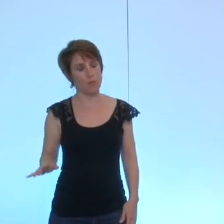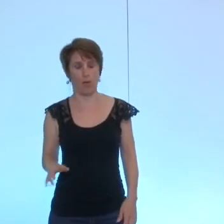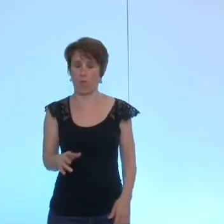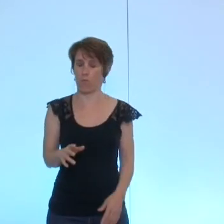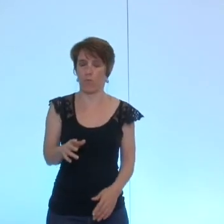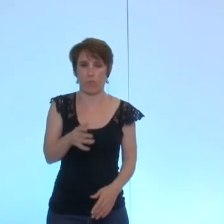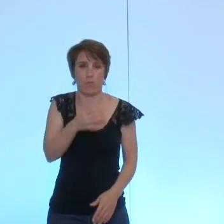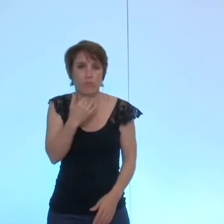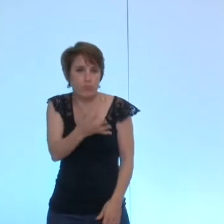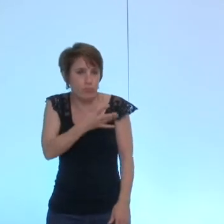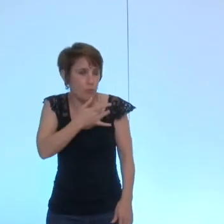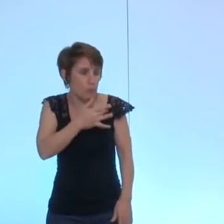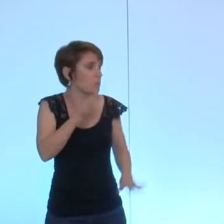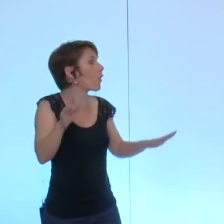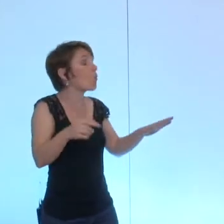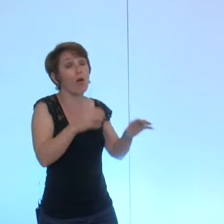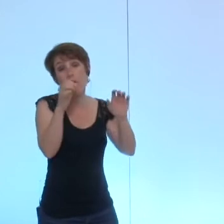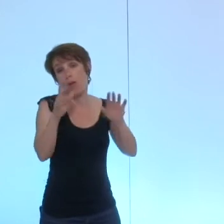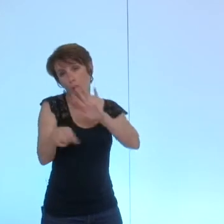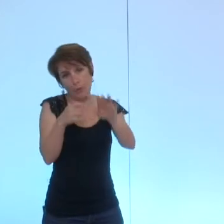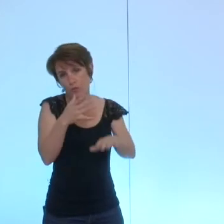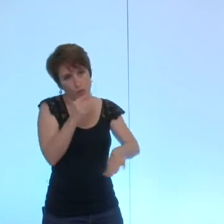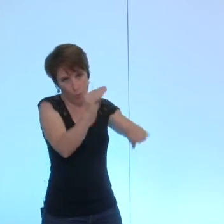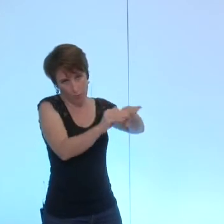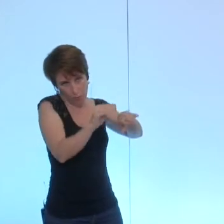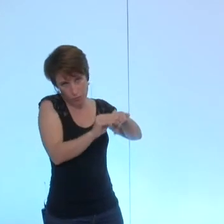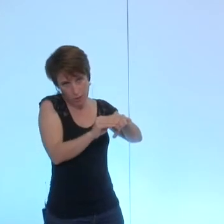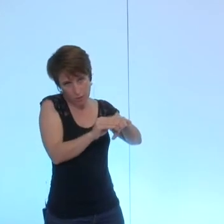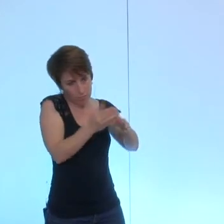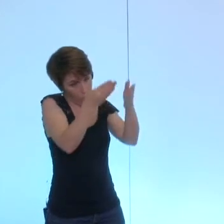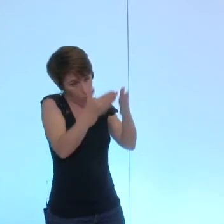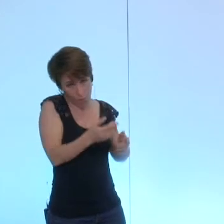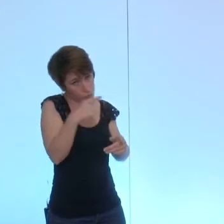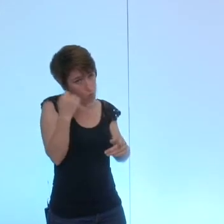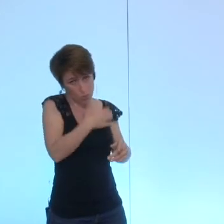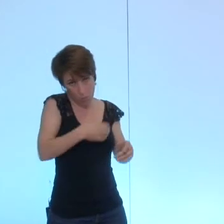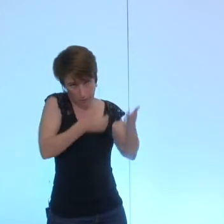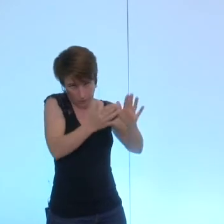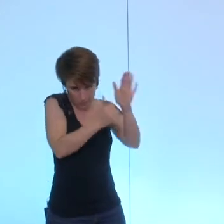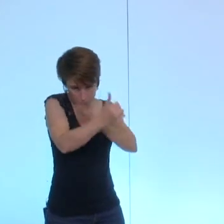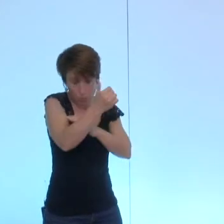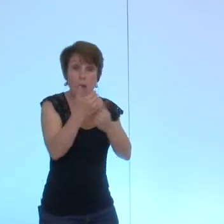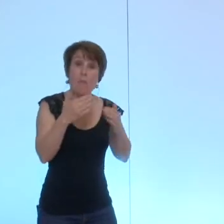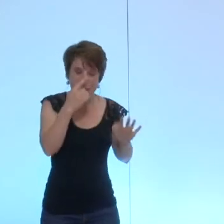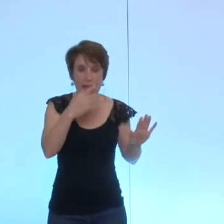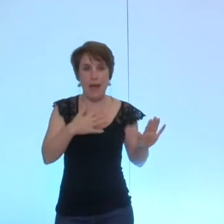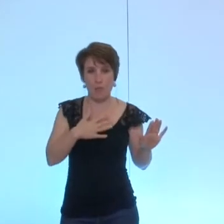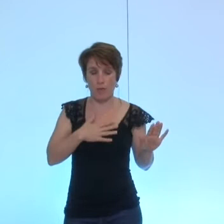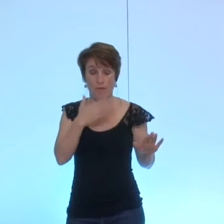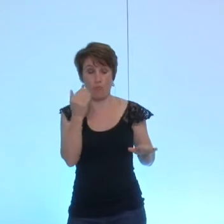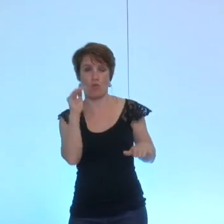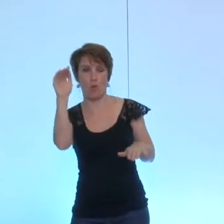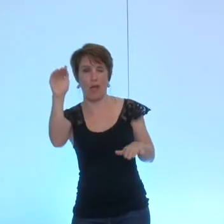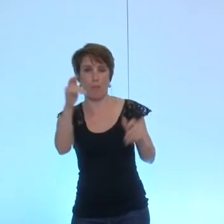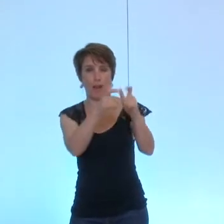ce n'est pas de conseil à vous donner spécifiquement mais si j'étais à votre place je vous suggérerais de faire appel à une société un peu spécialisée